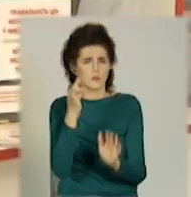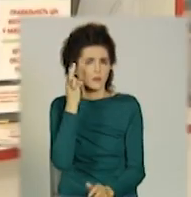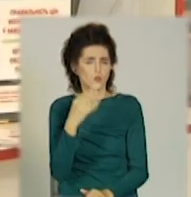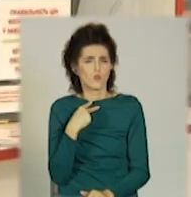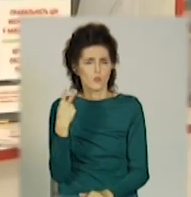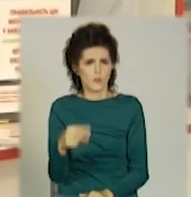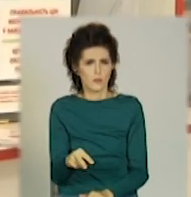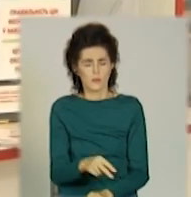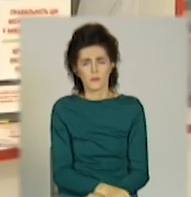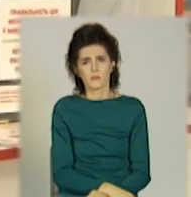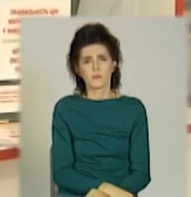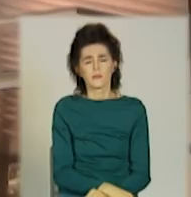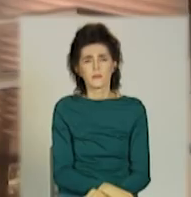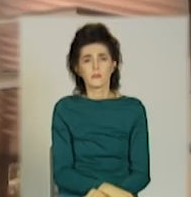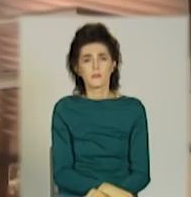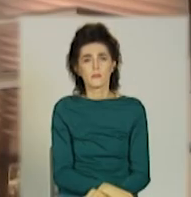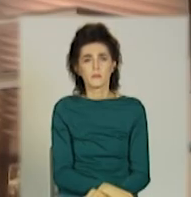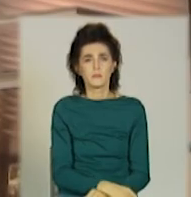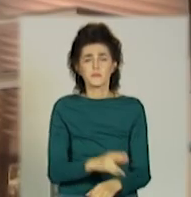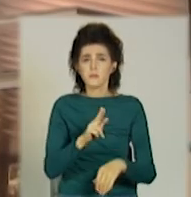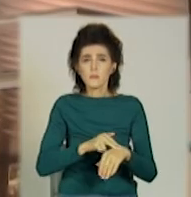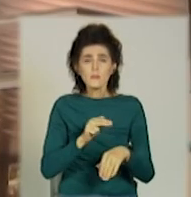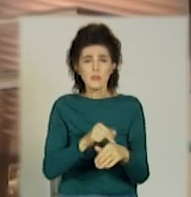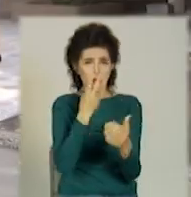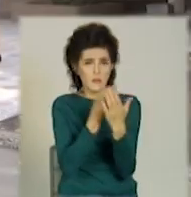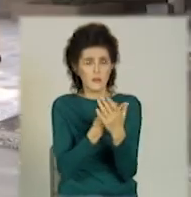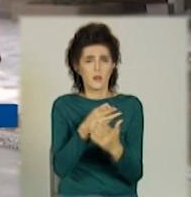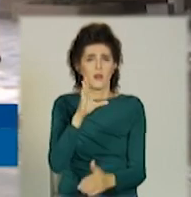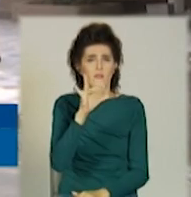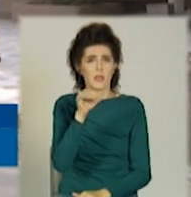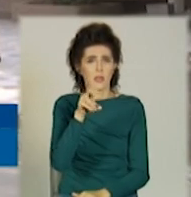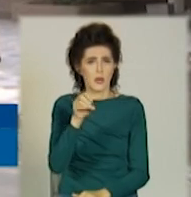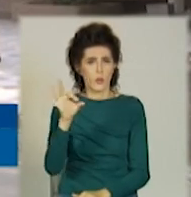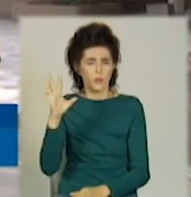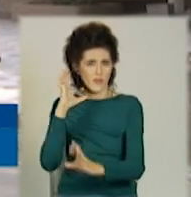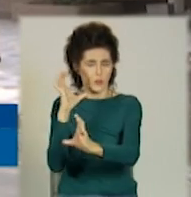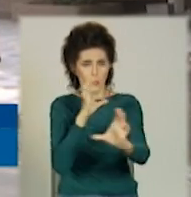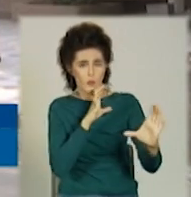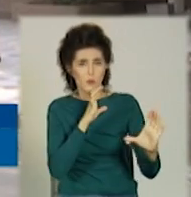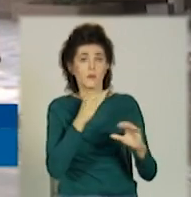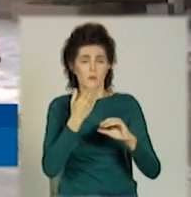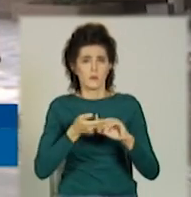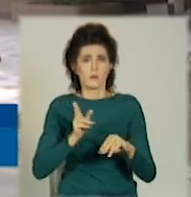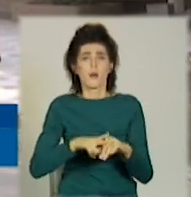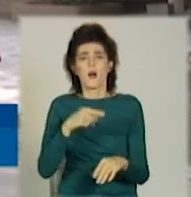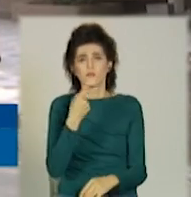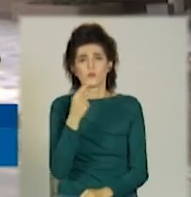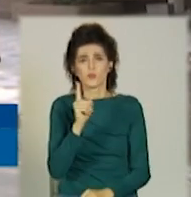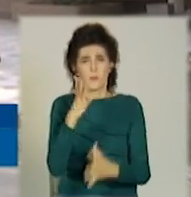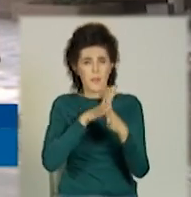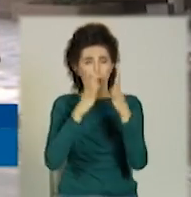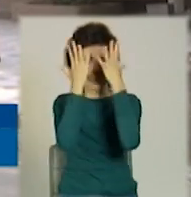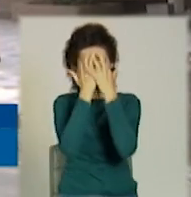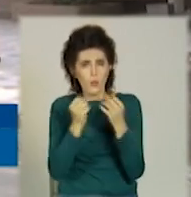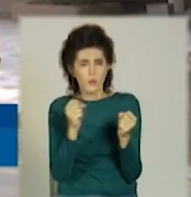позбавлення волі. Оперативники подивились відеозапис камер спостереження. І, незважаючи на те, що було темно,